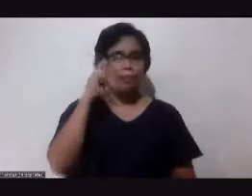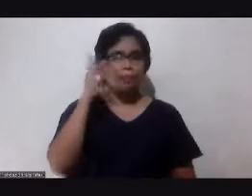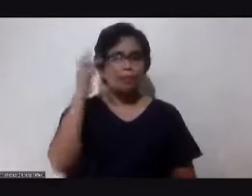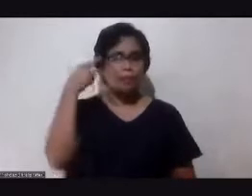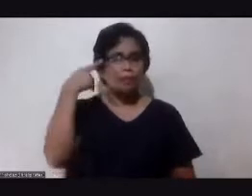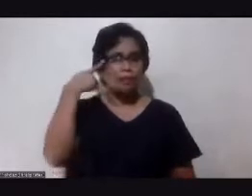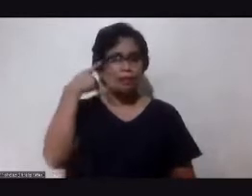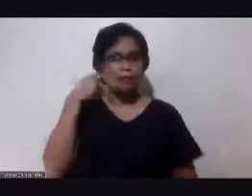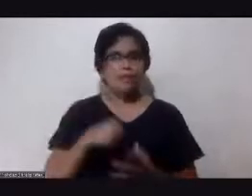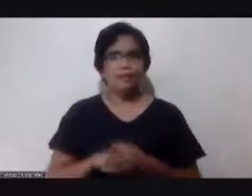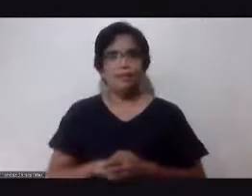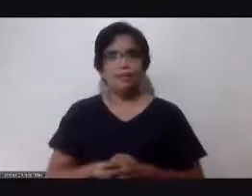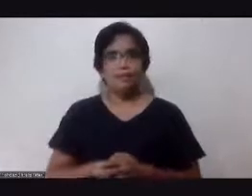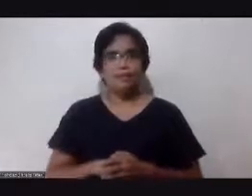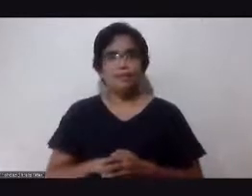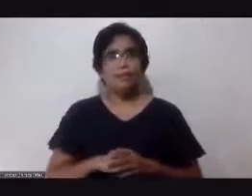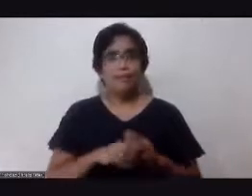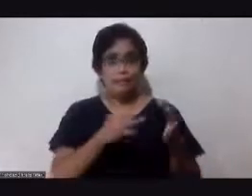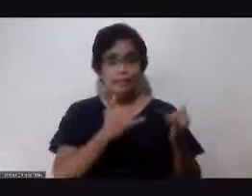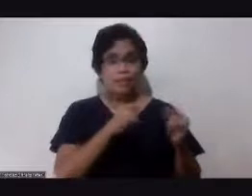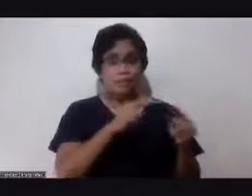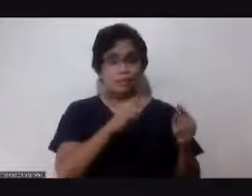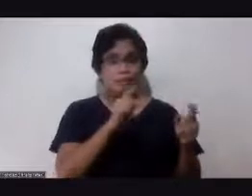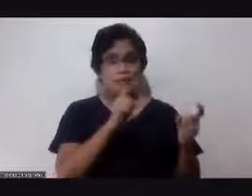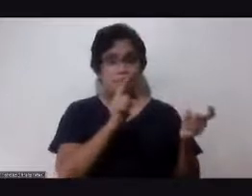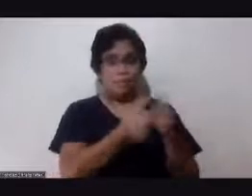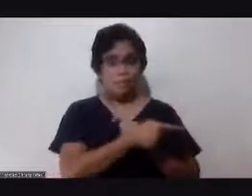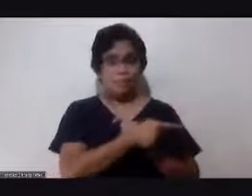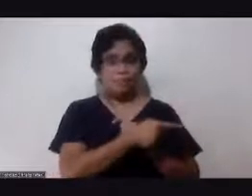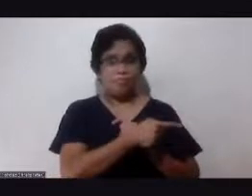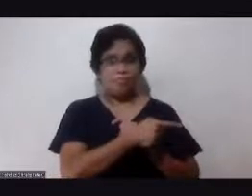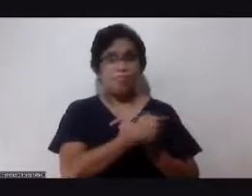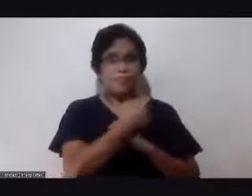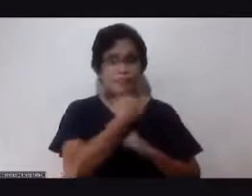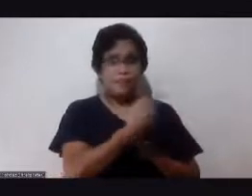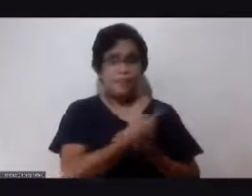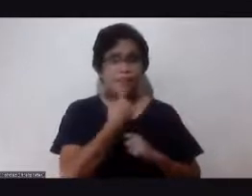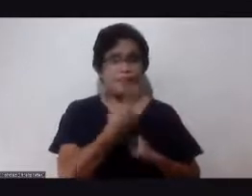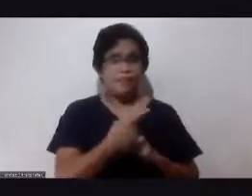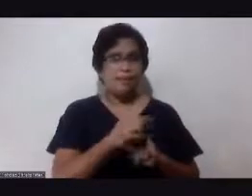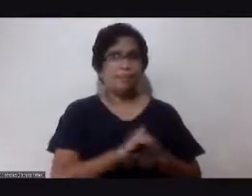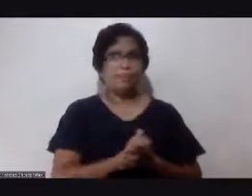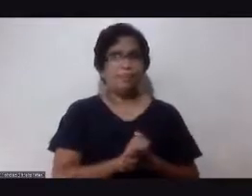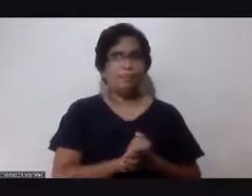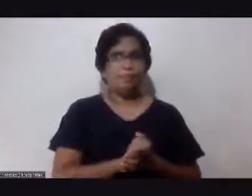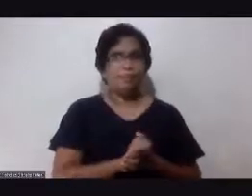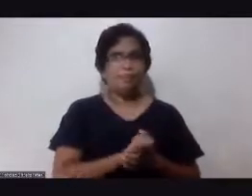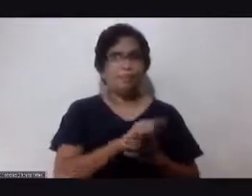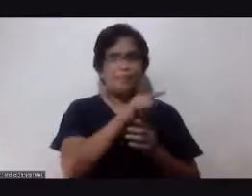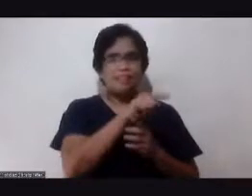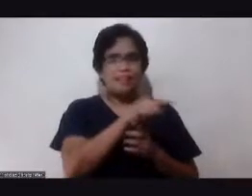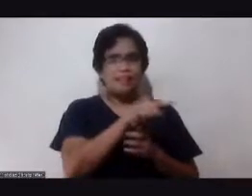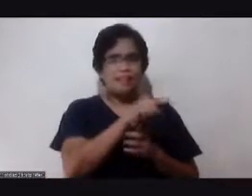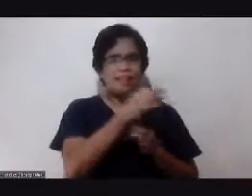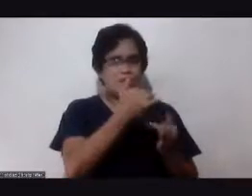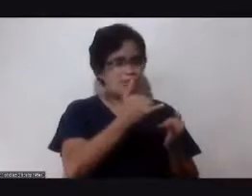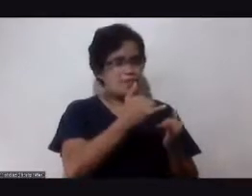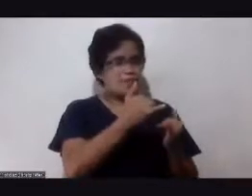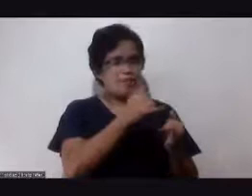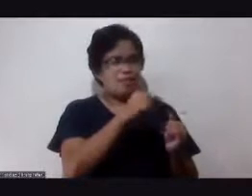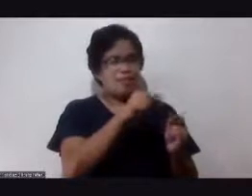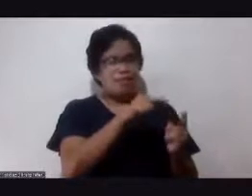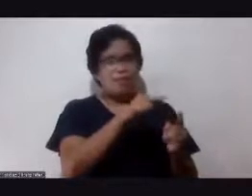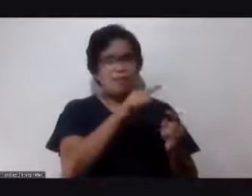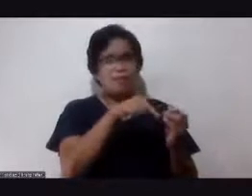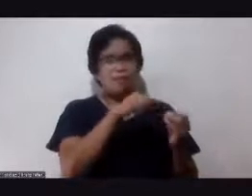Brother Benson, yung pagbabagong tinutukoy natin eh, yung mga... Punta tayo dun sa benefit of the doubt na hindi nila alam.